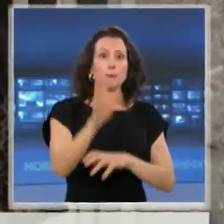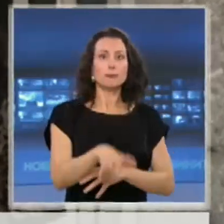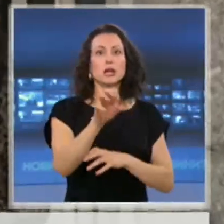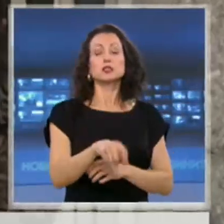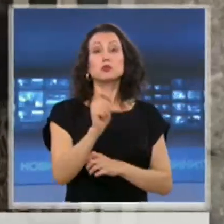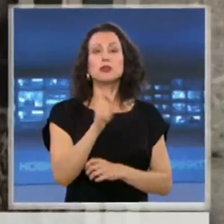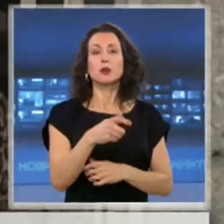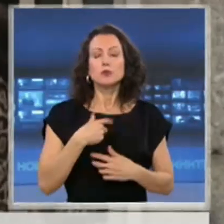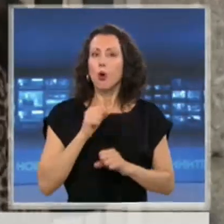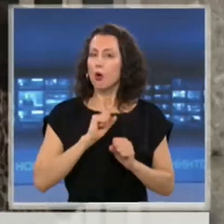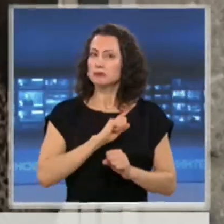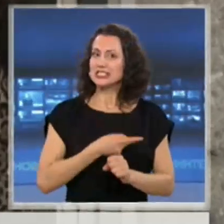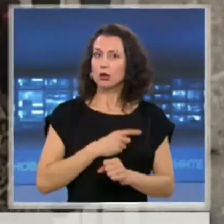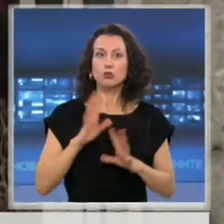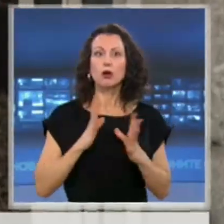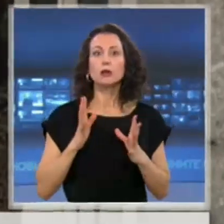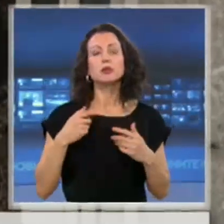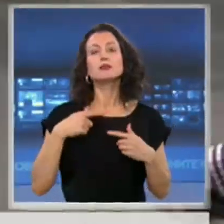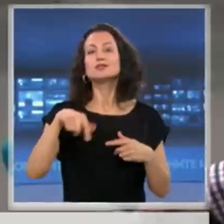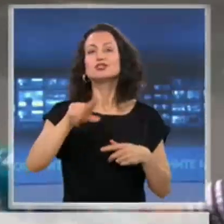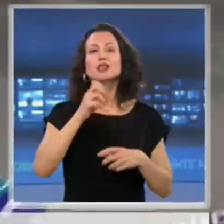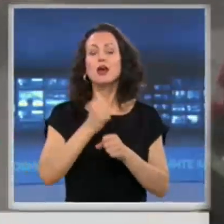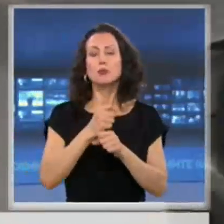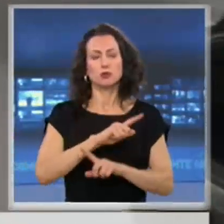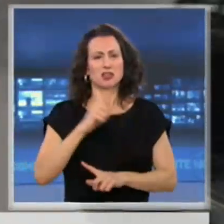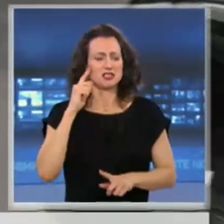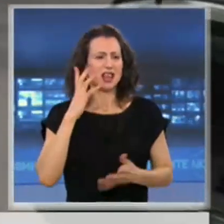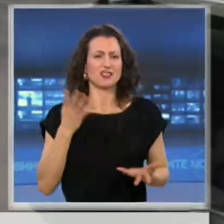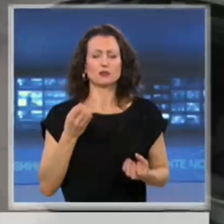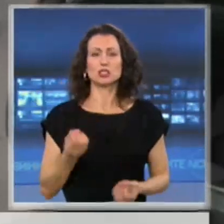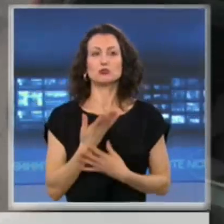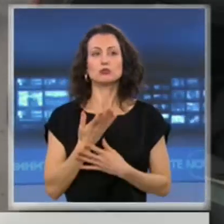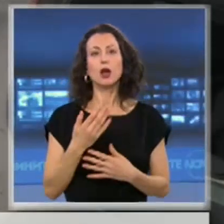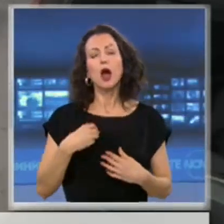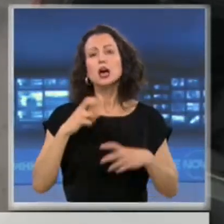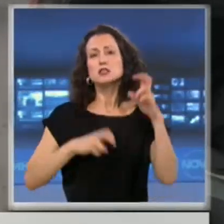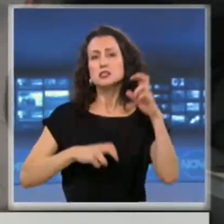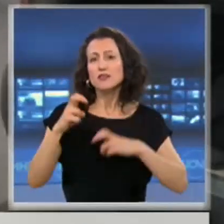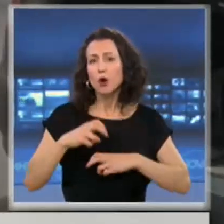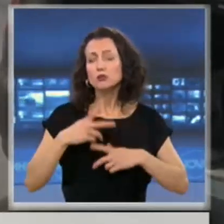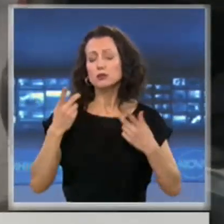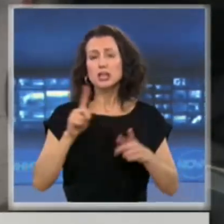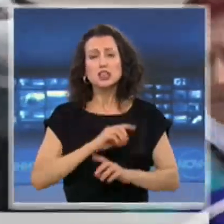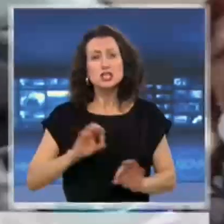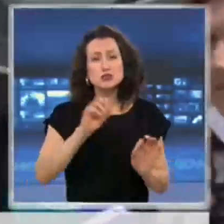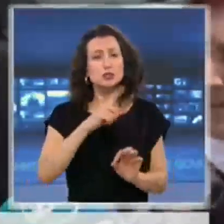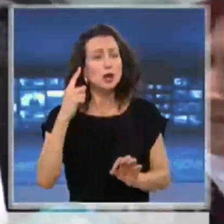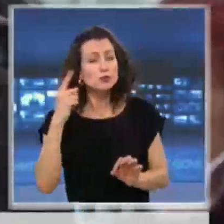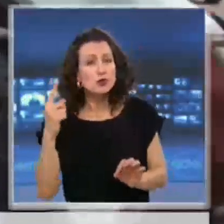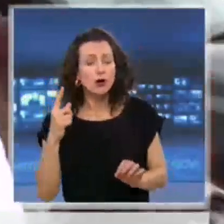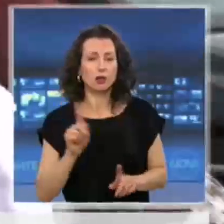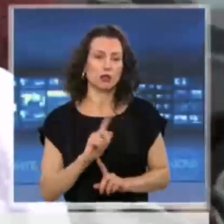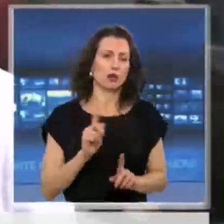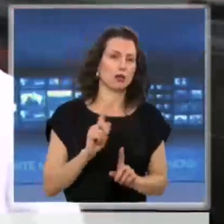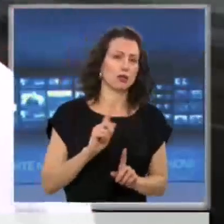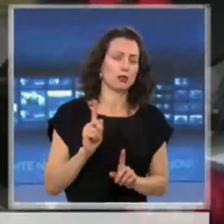Работищите в уръженицата не знаеха за инцидента. Не, аз съм в завод 5, там и нищо не съм чула. О, не,